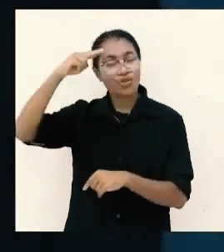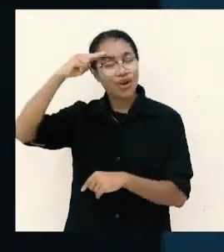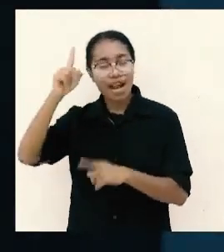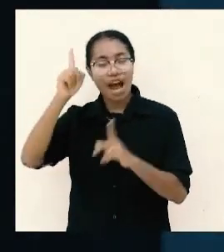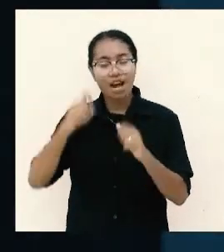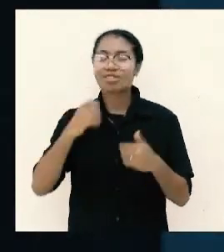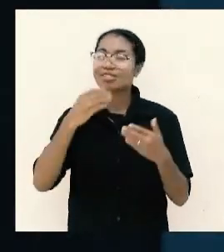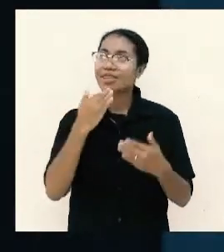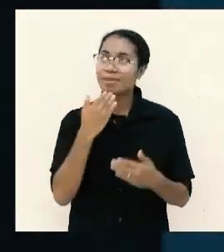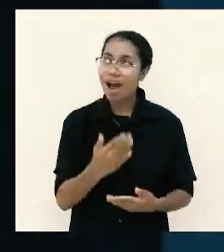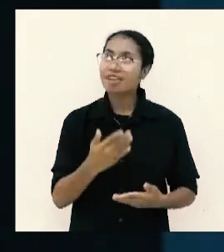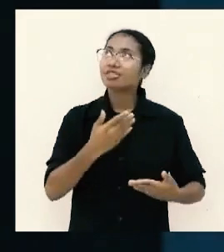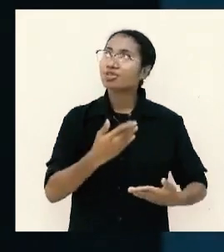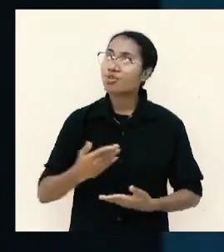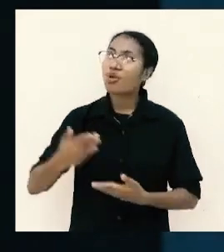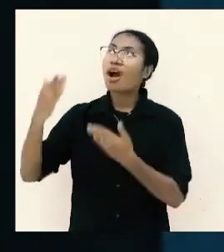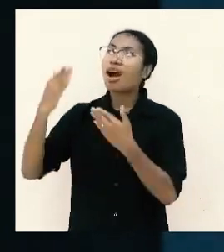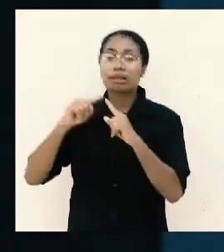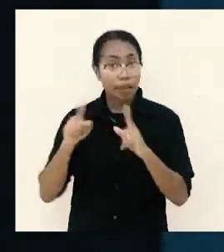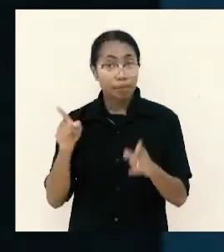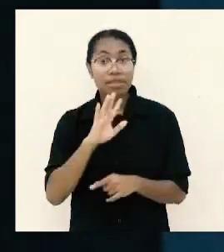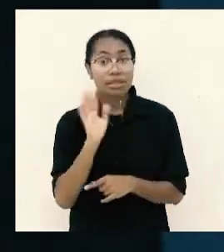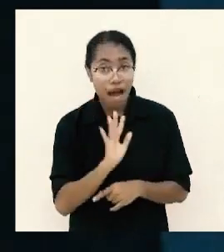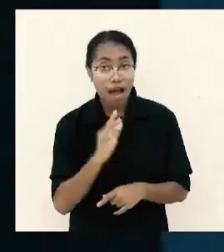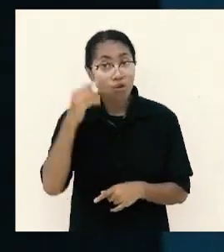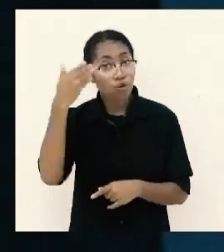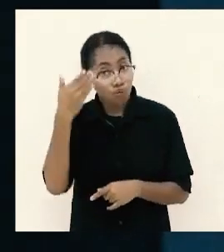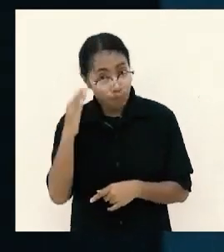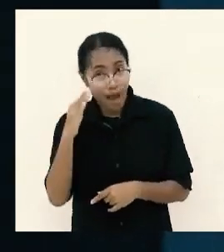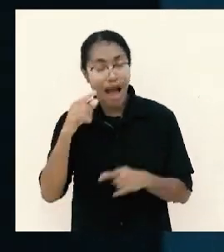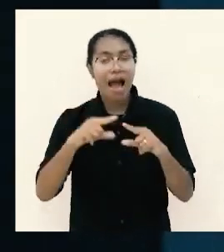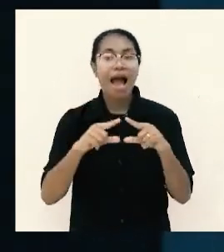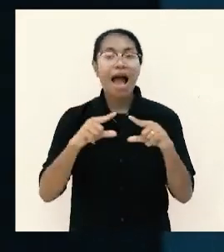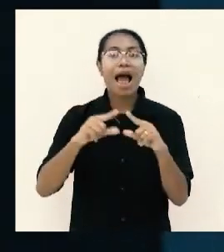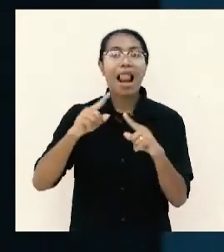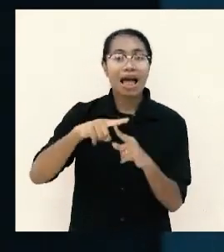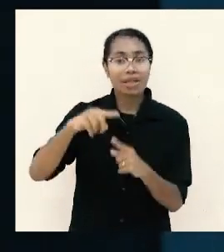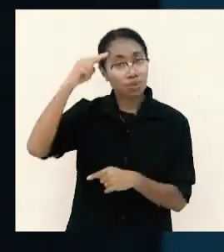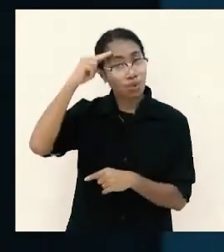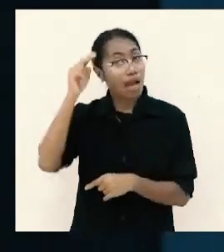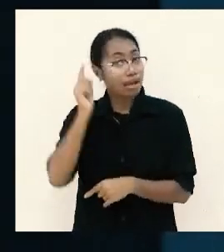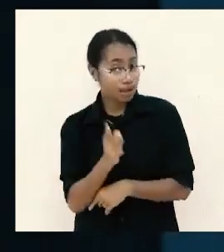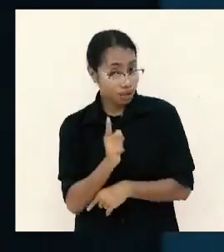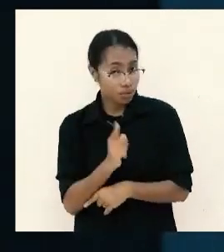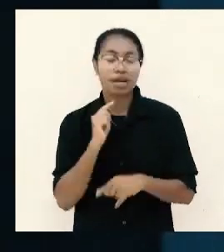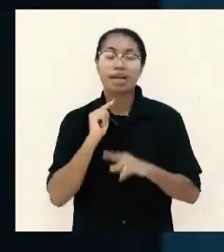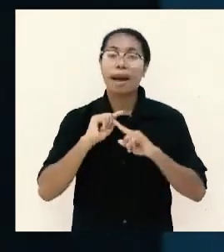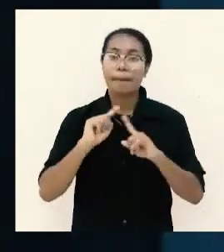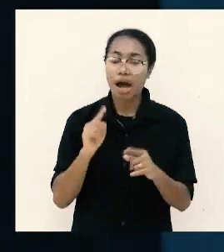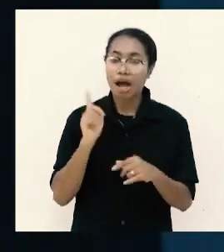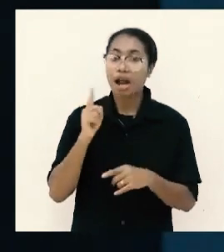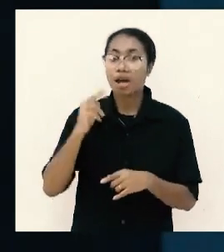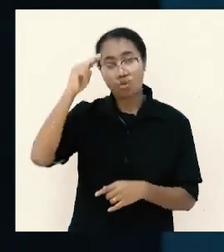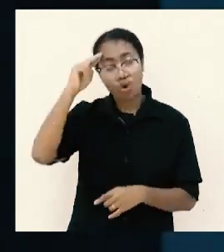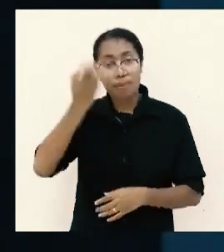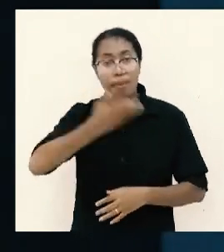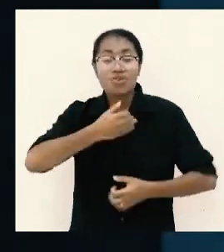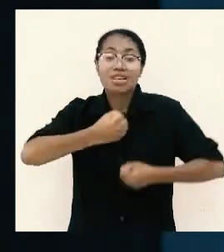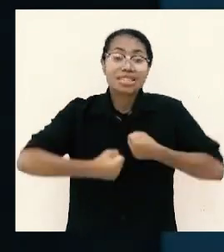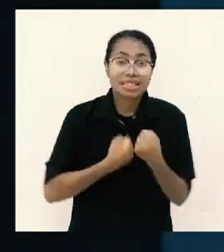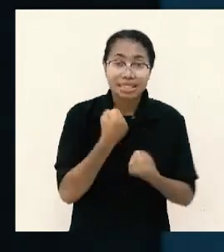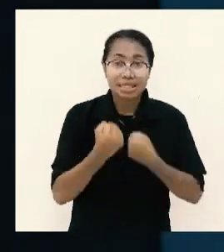Tuhan tapi jangan lupa juga kepada alat Tuhan itu karena Tuhan menggerakkan orangnya